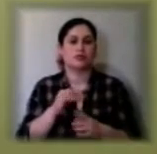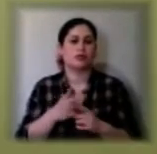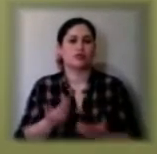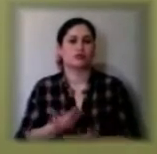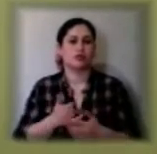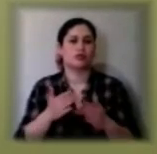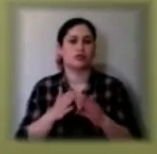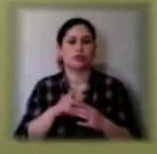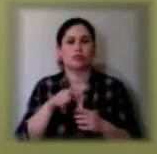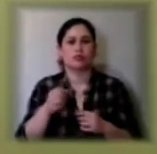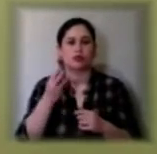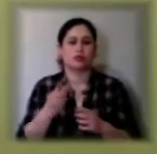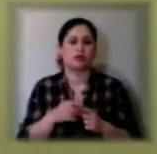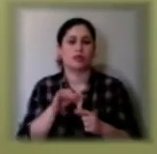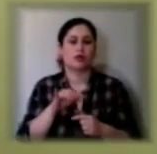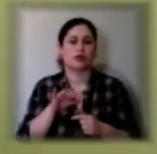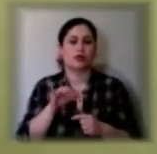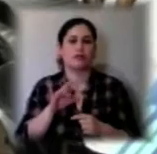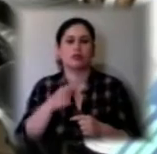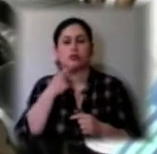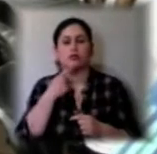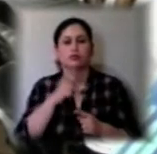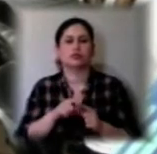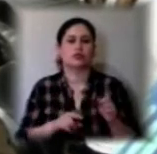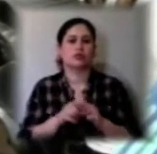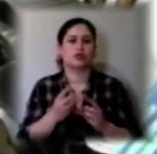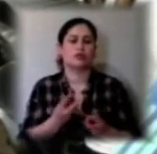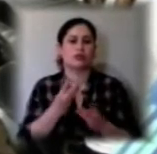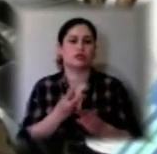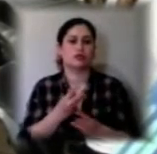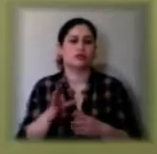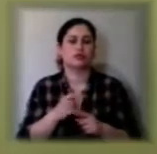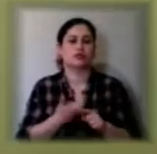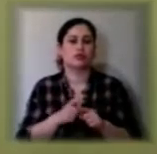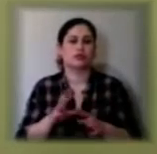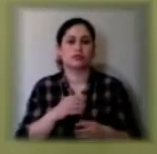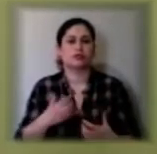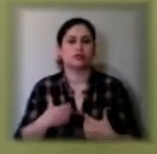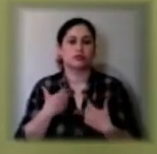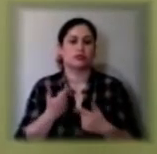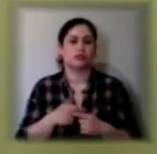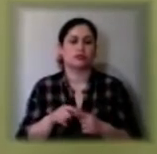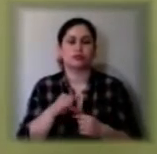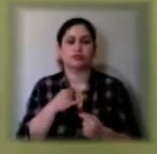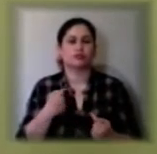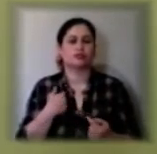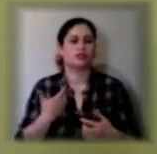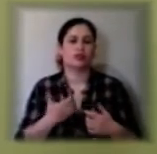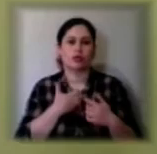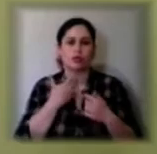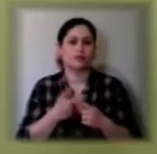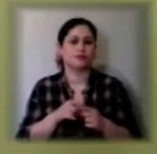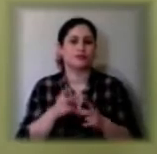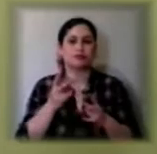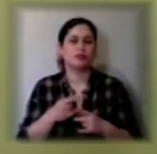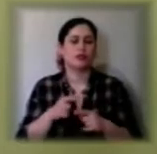13 на вулиці Портелеватор, каже, коли почалася пожежа, дуже злякалася. Ми постраждали не так